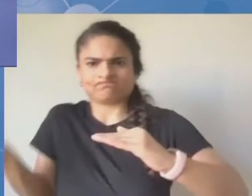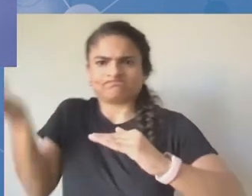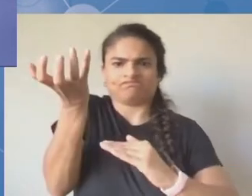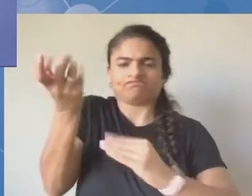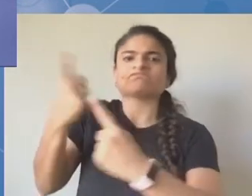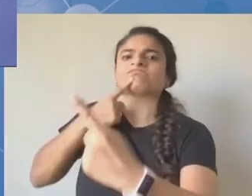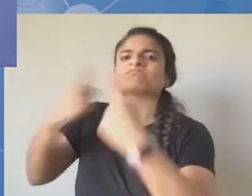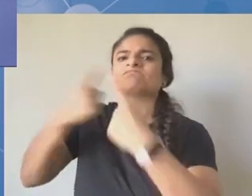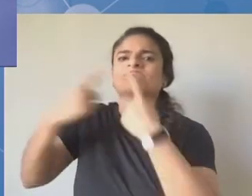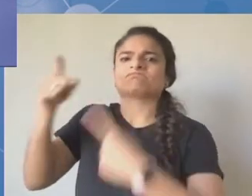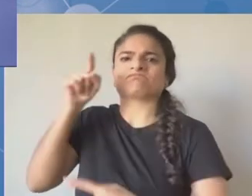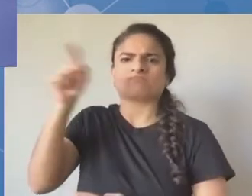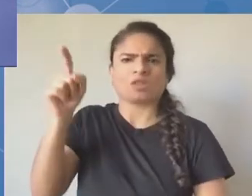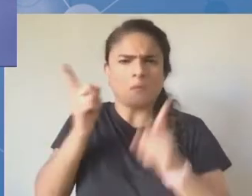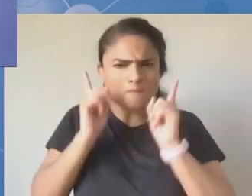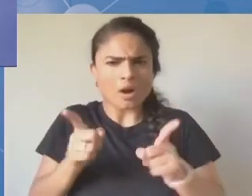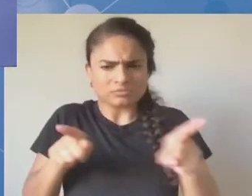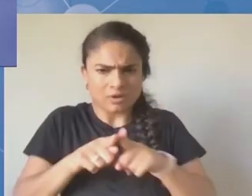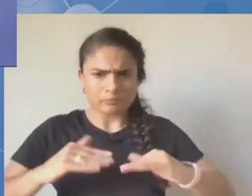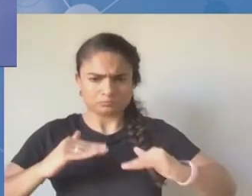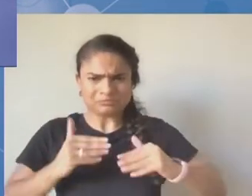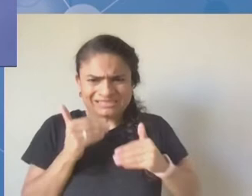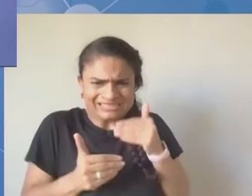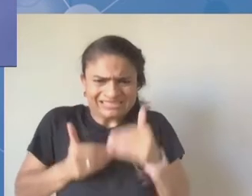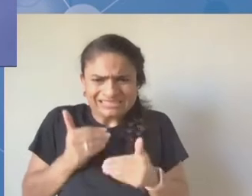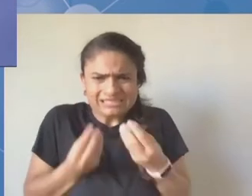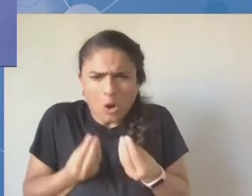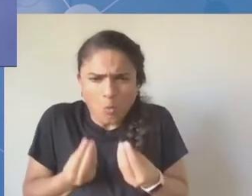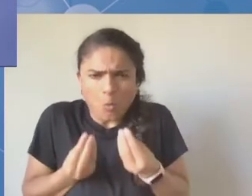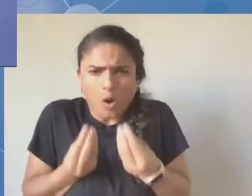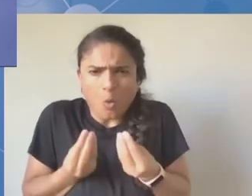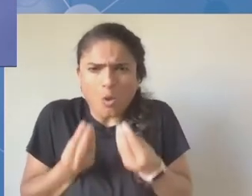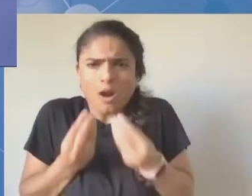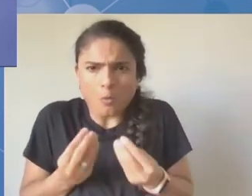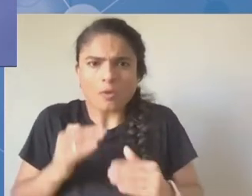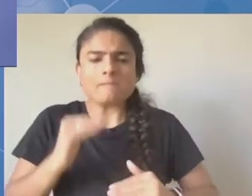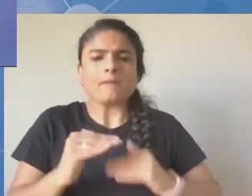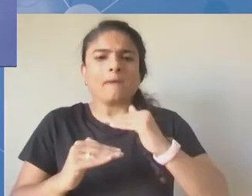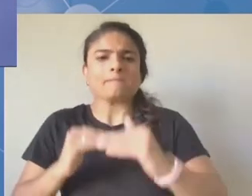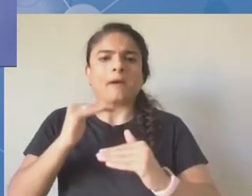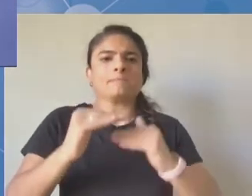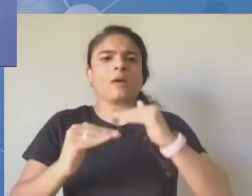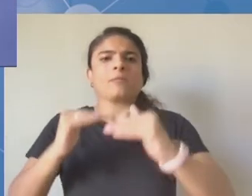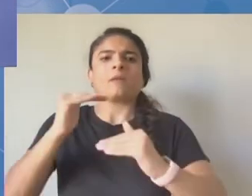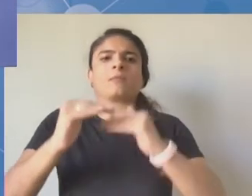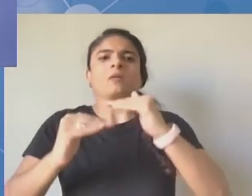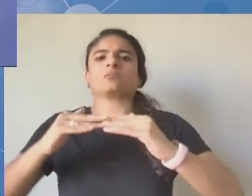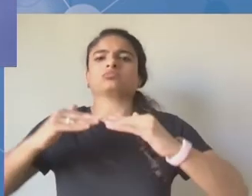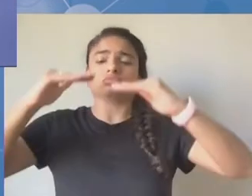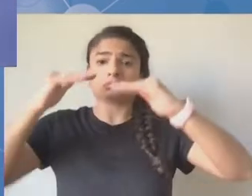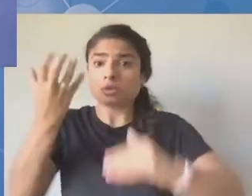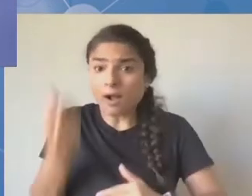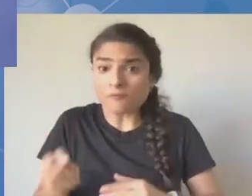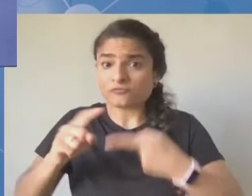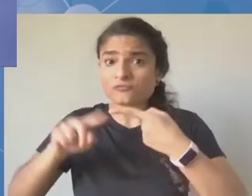będzie właśnie jeden z elementów, o których będziemy mówić w ramach jednej z głównych sesji. Tak jak miało to miejsce w 2017